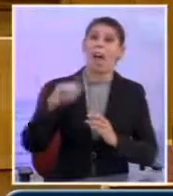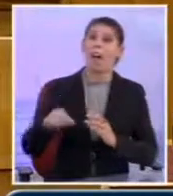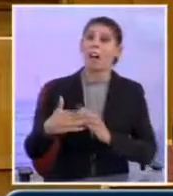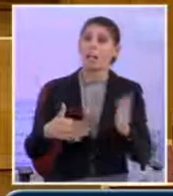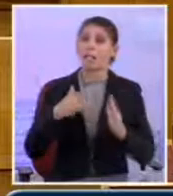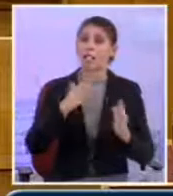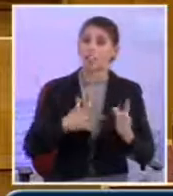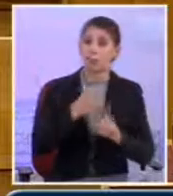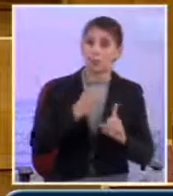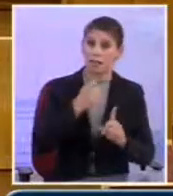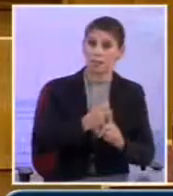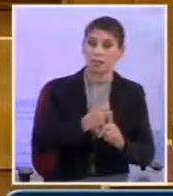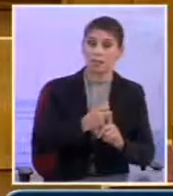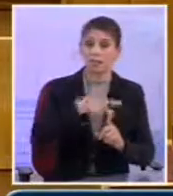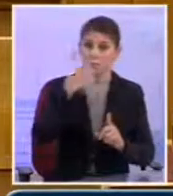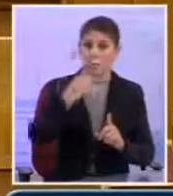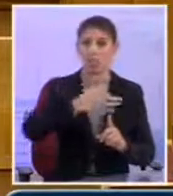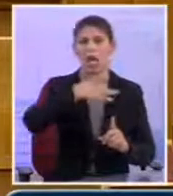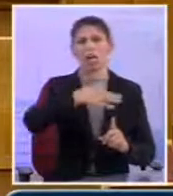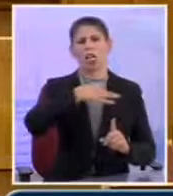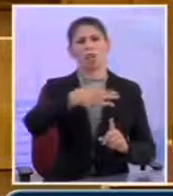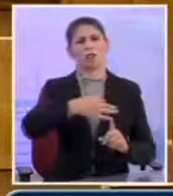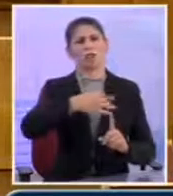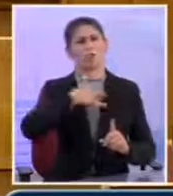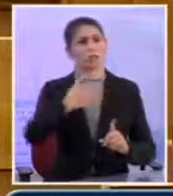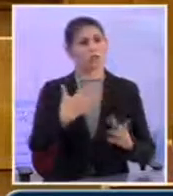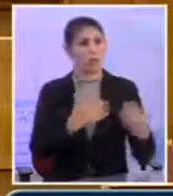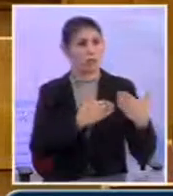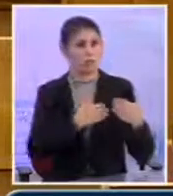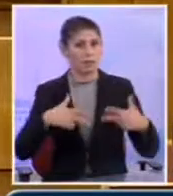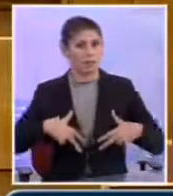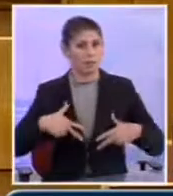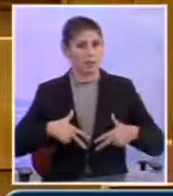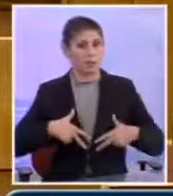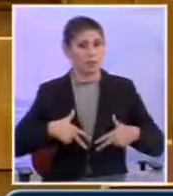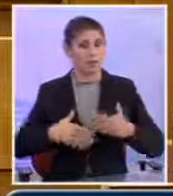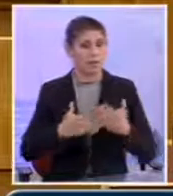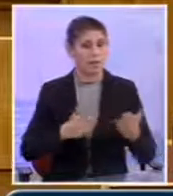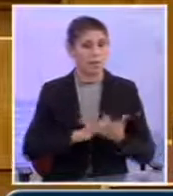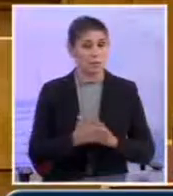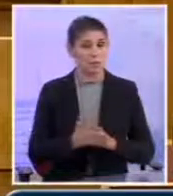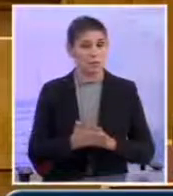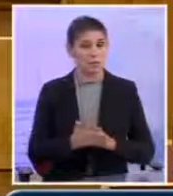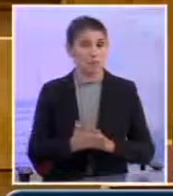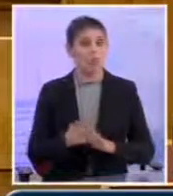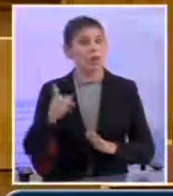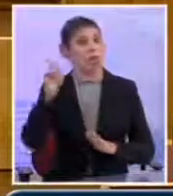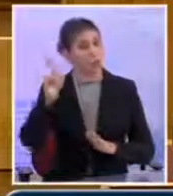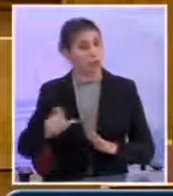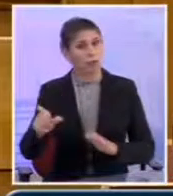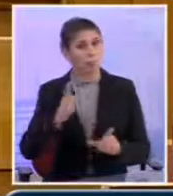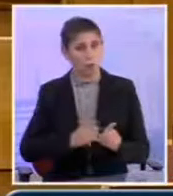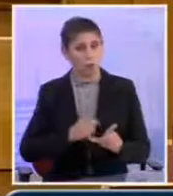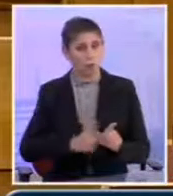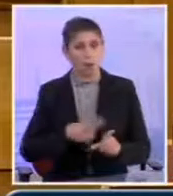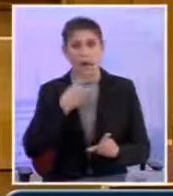των δικαιωμάτων Στη ρητορική εκφώνηση Και άλλο η ευθύνη της κυβέρνησης και η αριστερή πράξη Άλλο και το ίδιο το ΚΚΕ